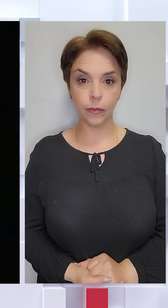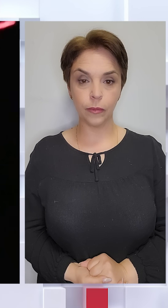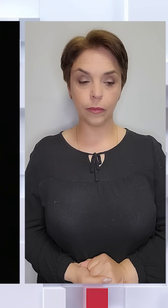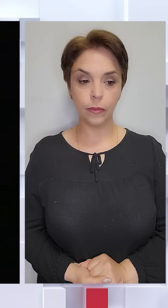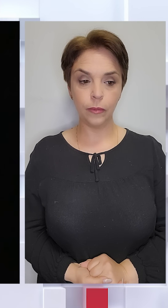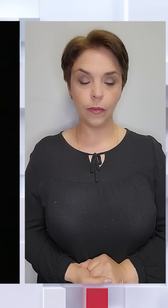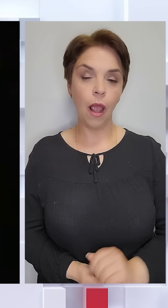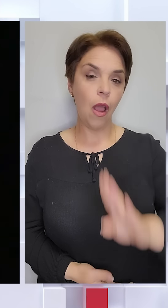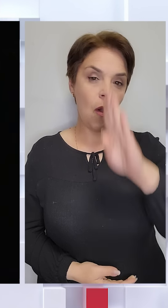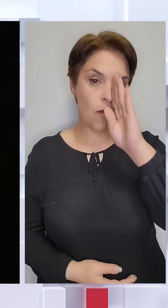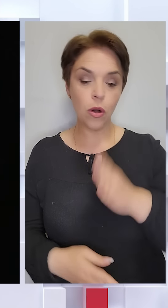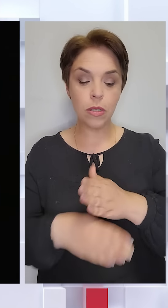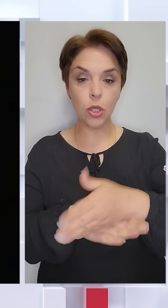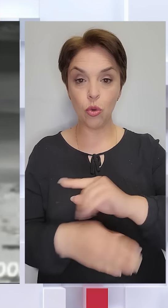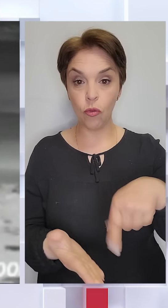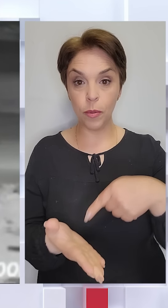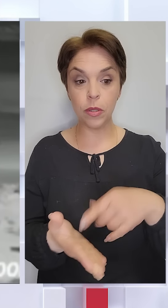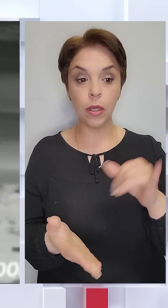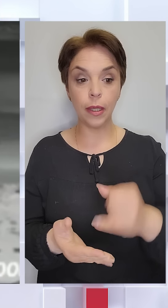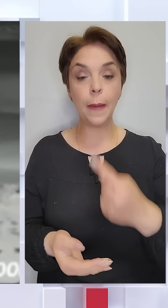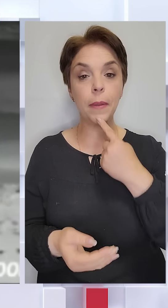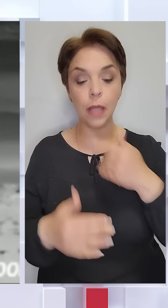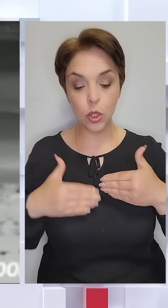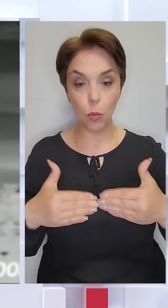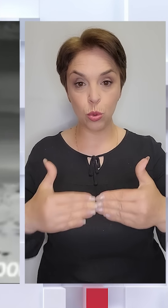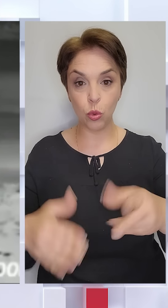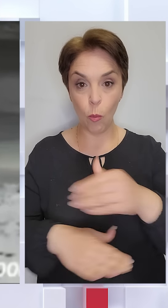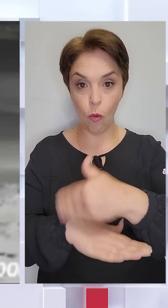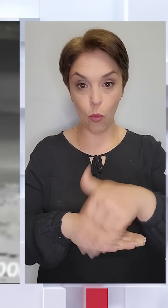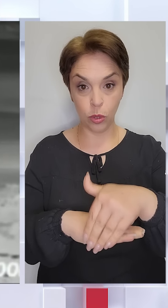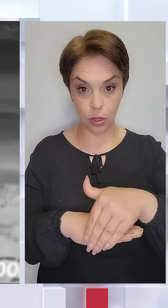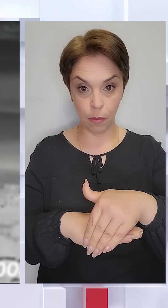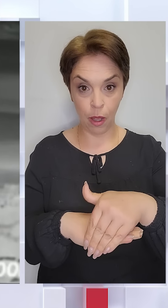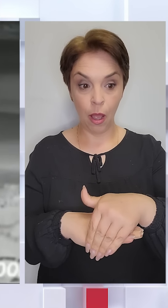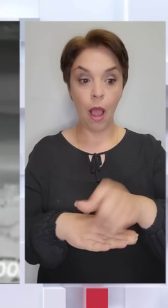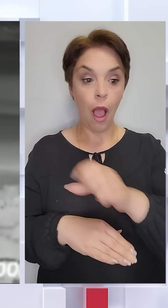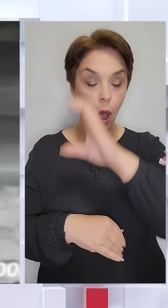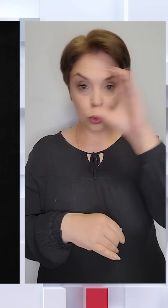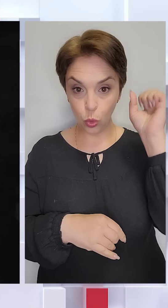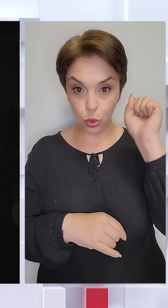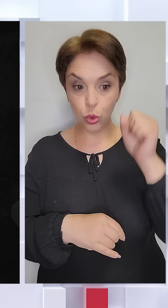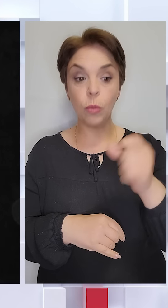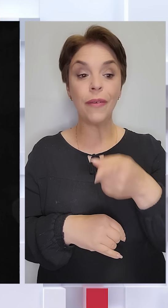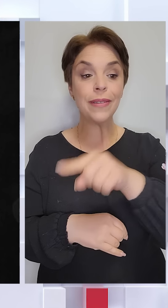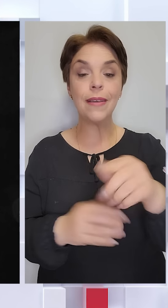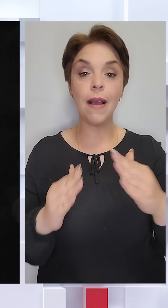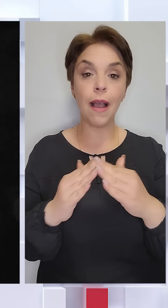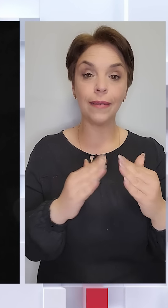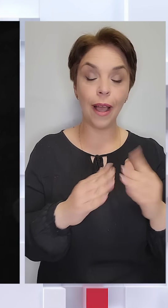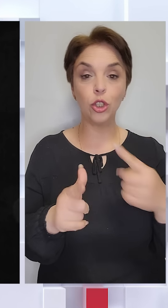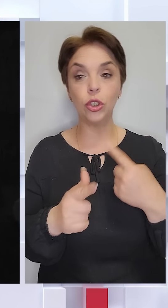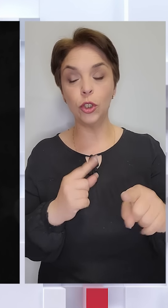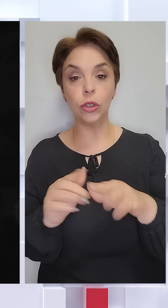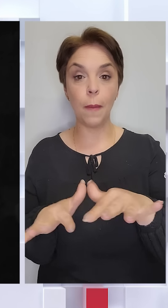Ворог зашов в місто і пітається просуватись по вулицям, а ночі він в тих хатах чи в інших